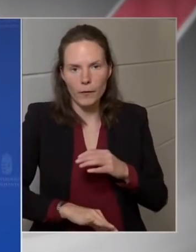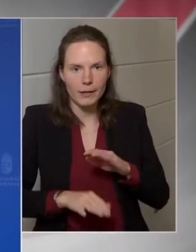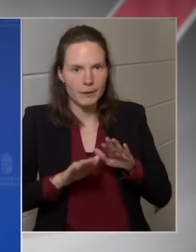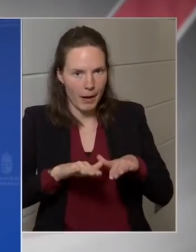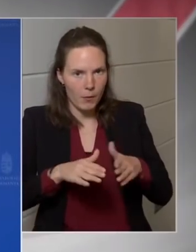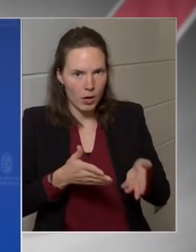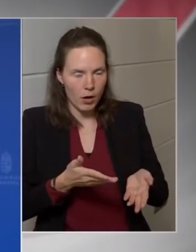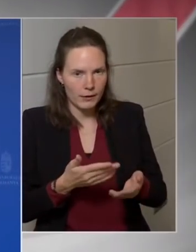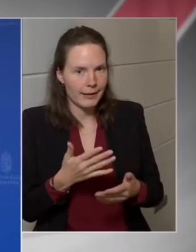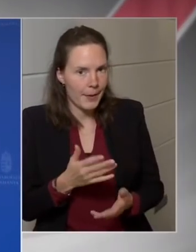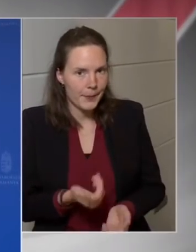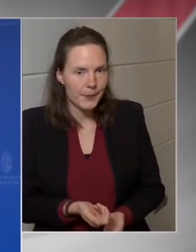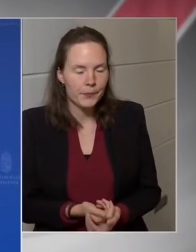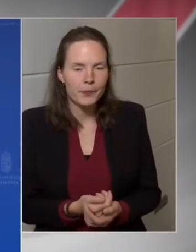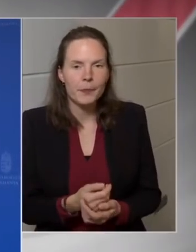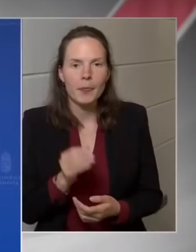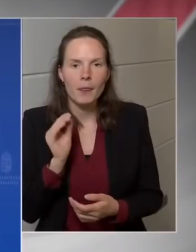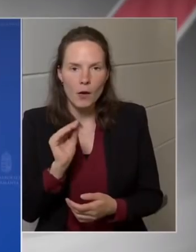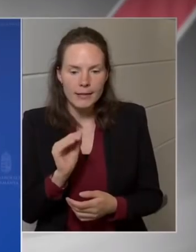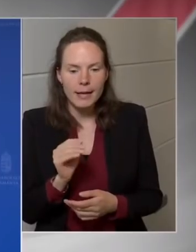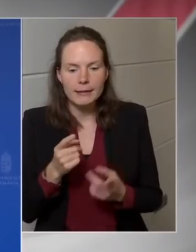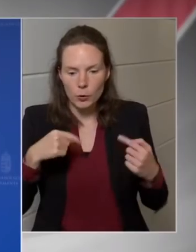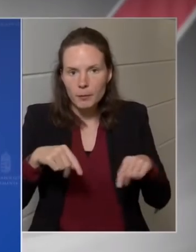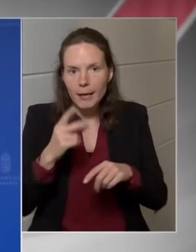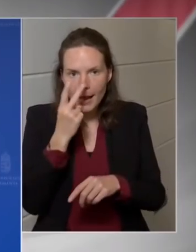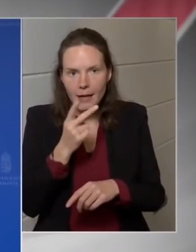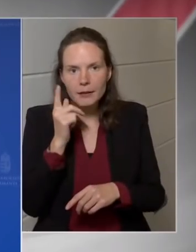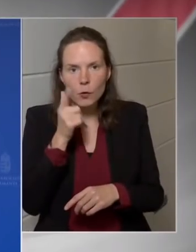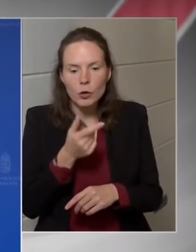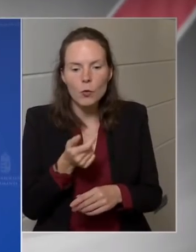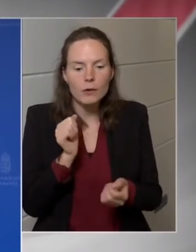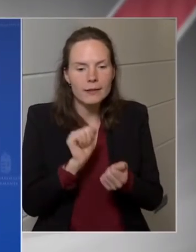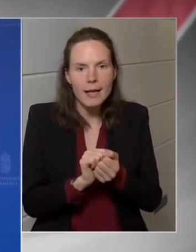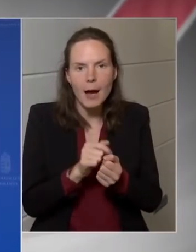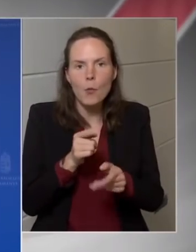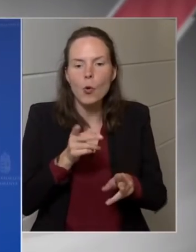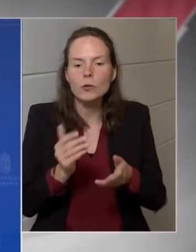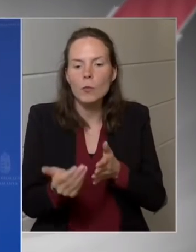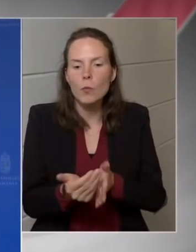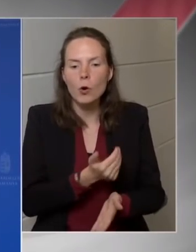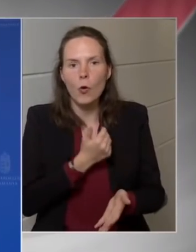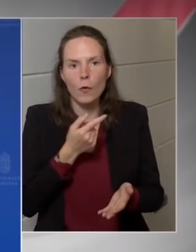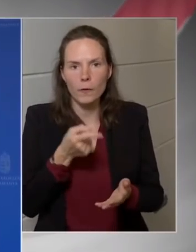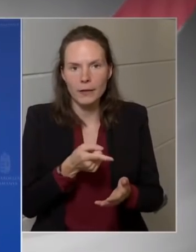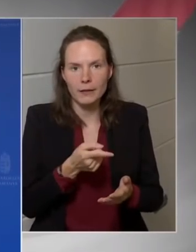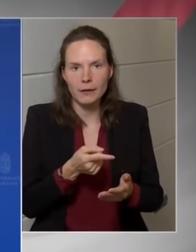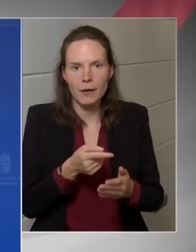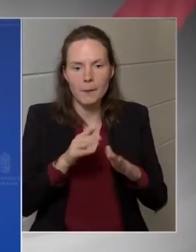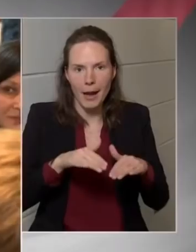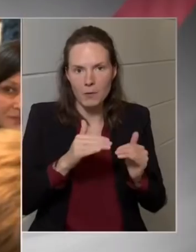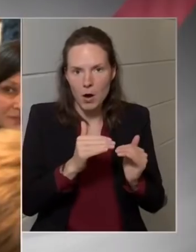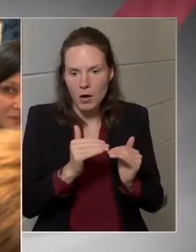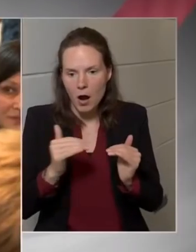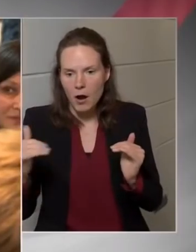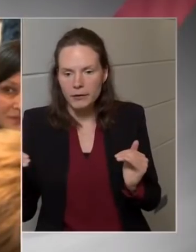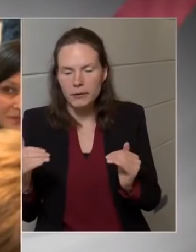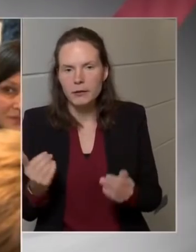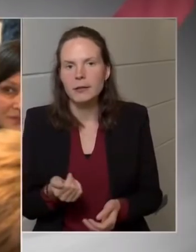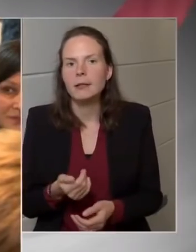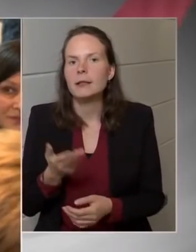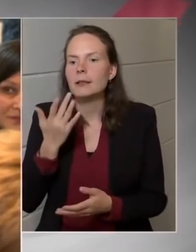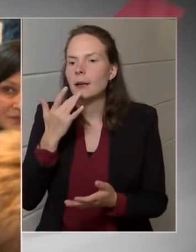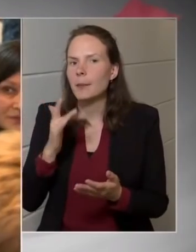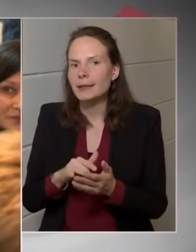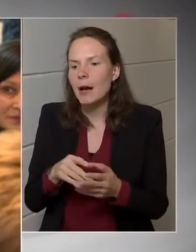Nem? Tehát ez azt jelenti, hogy látni fogjuk a számokból, hogy a profitja ugyanannyi marad, mint jelenleg. De hogyha mondjuk hatékonyan költséget